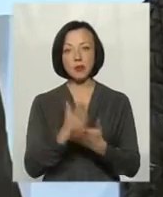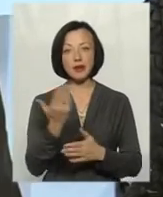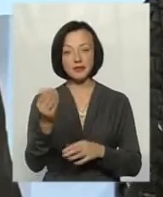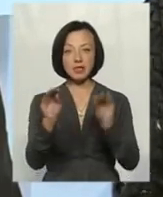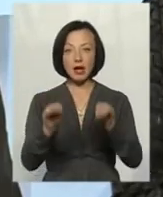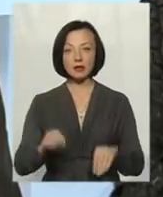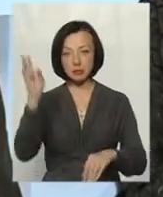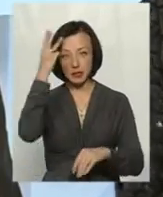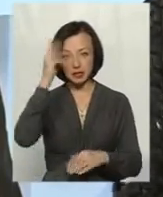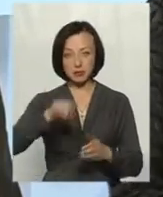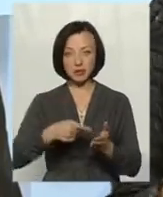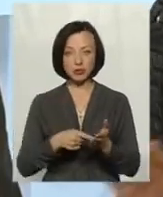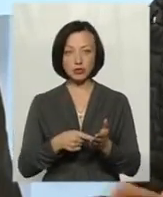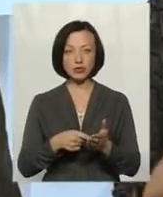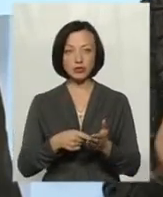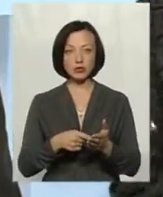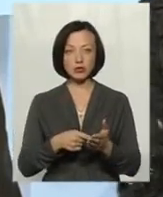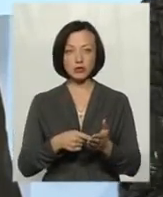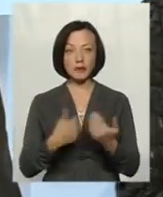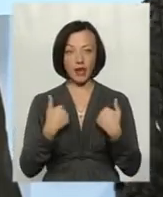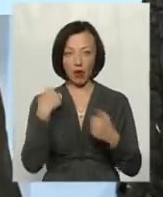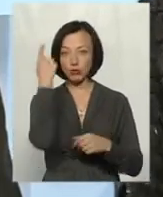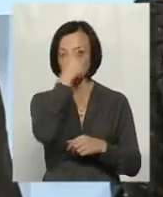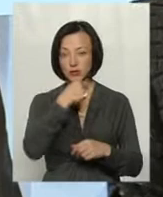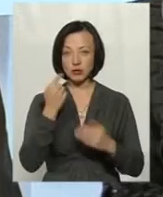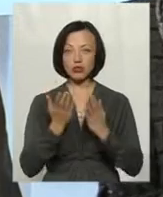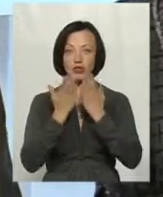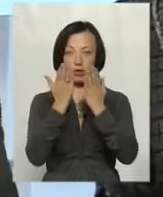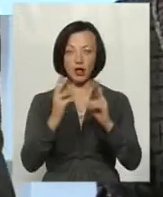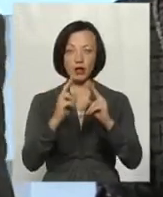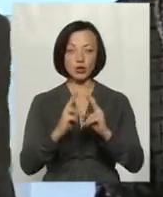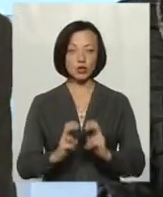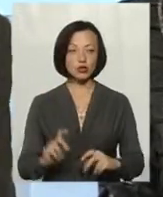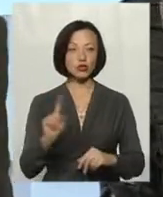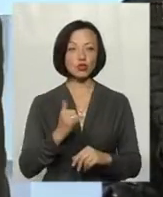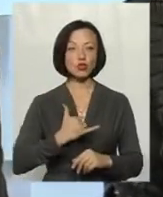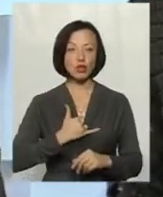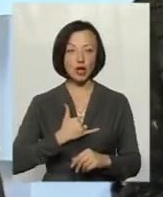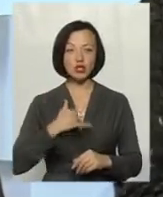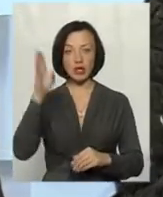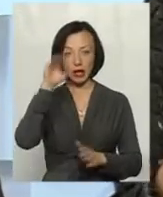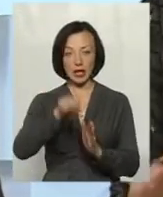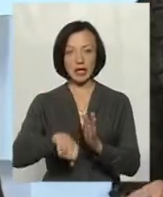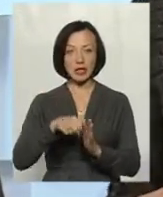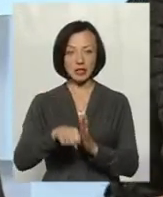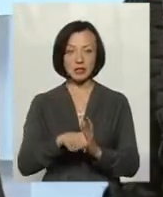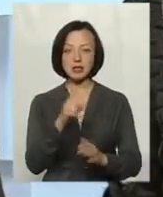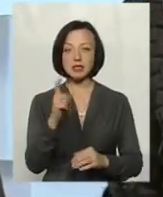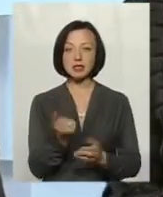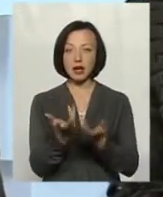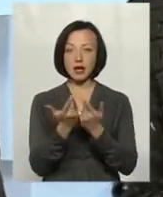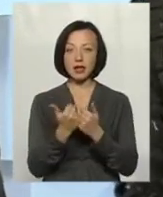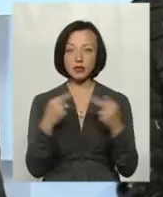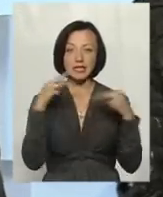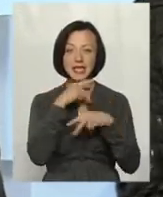по Хмельницькому, я особисто читала дослідження, що в наших криницях за кількістю